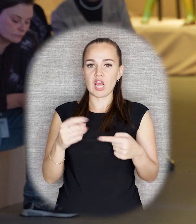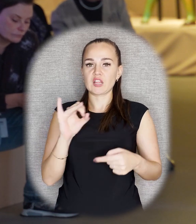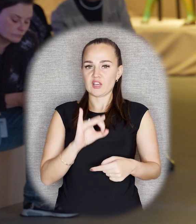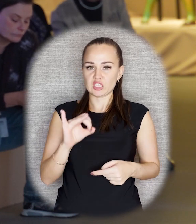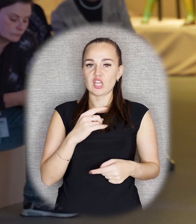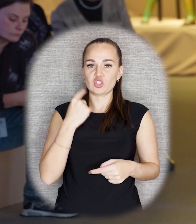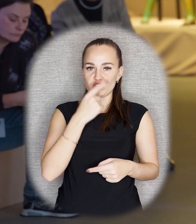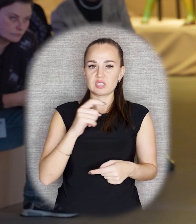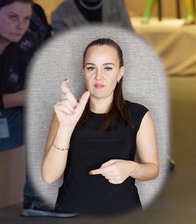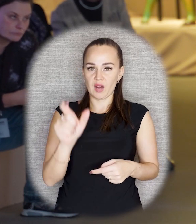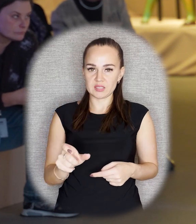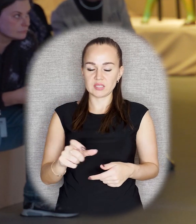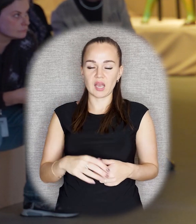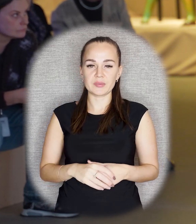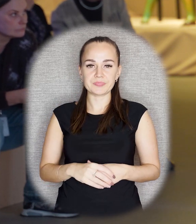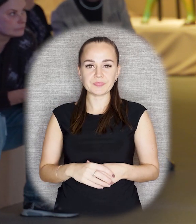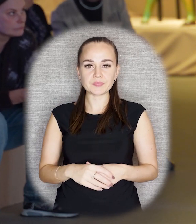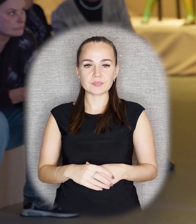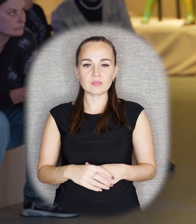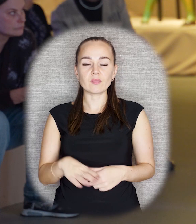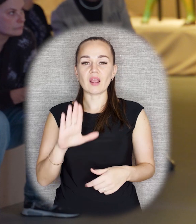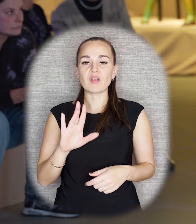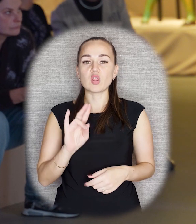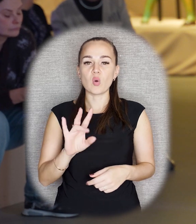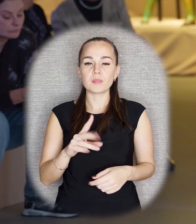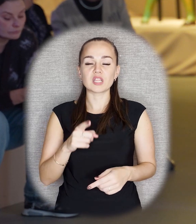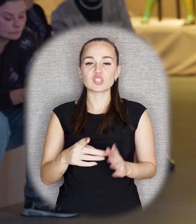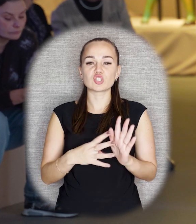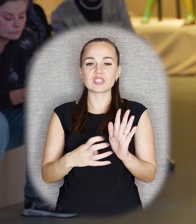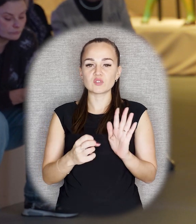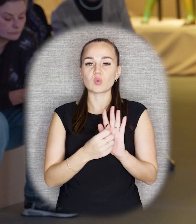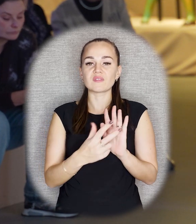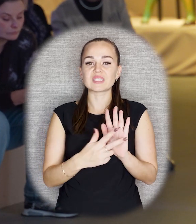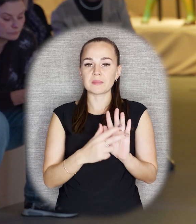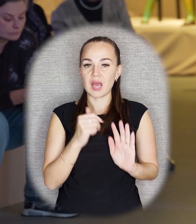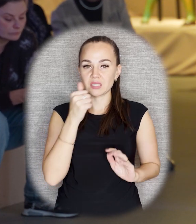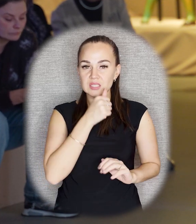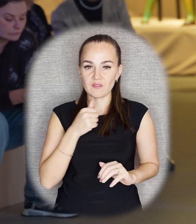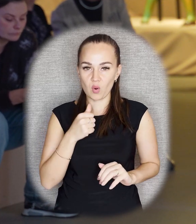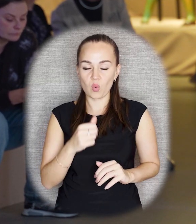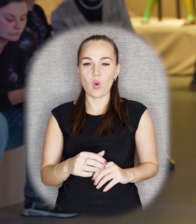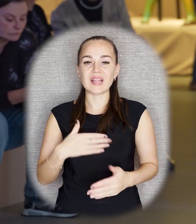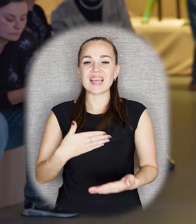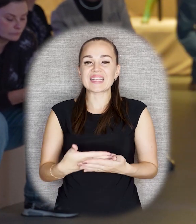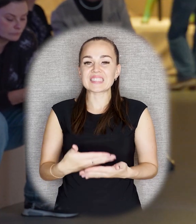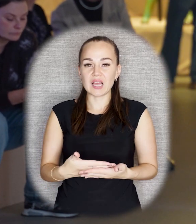Так или иначе, уже в ноябре 1918 года